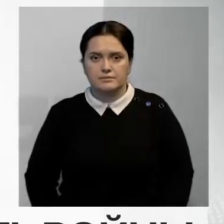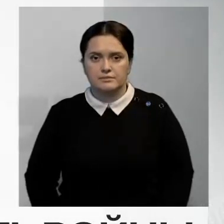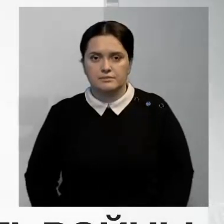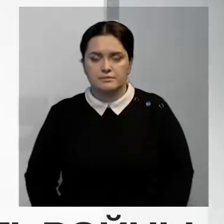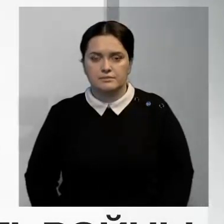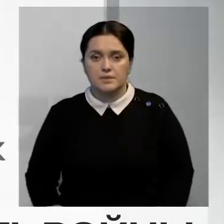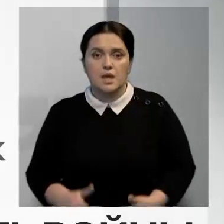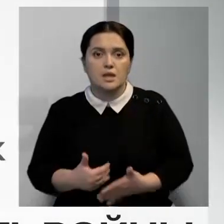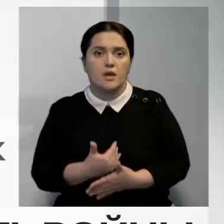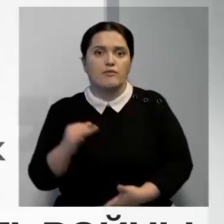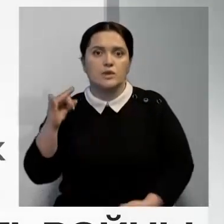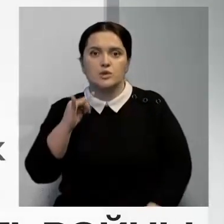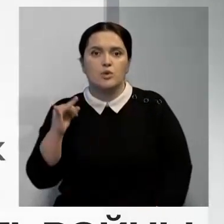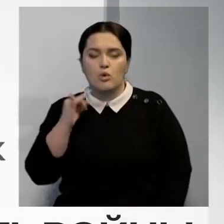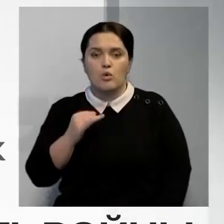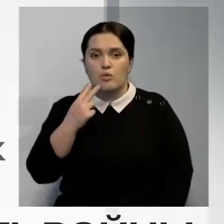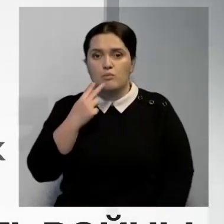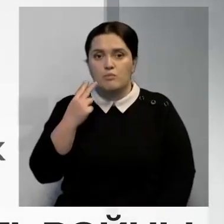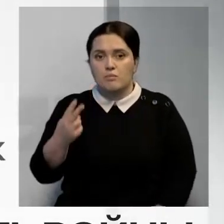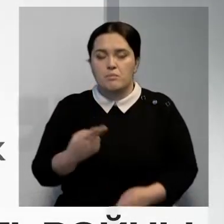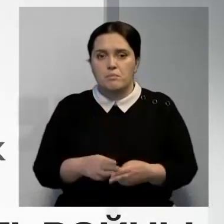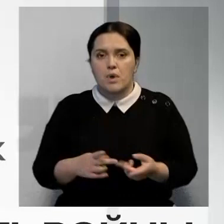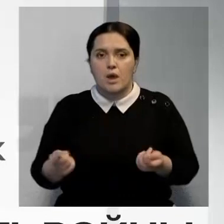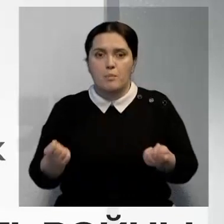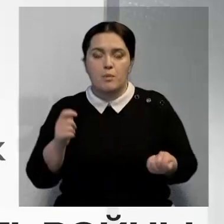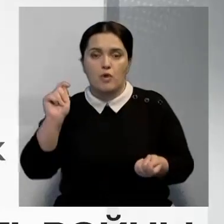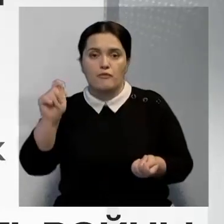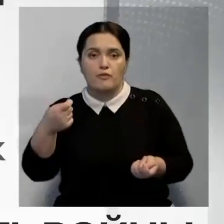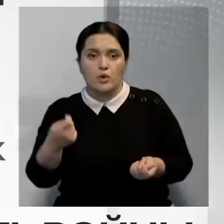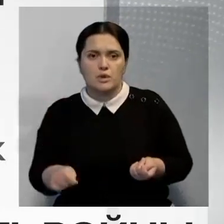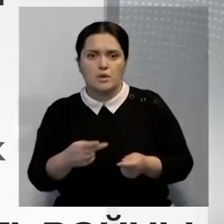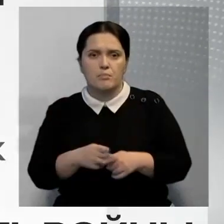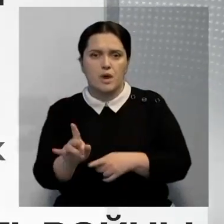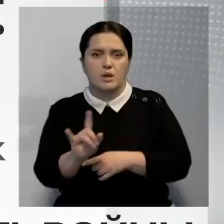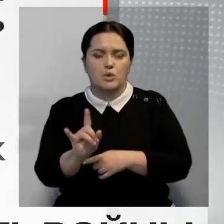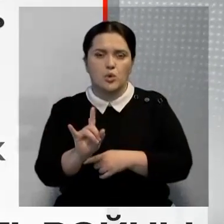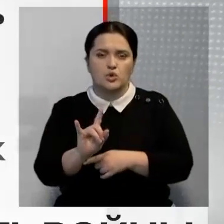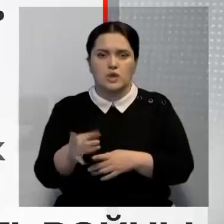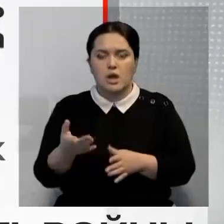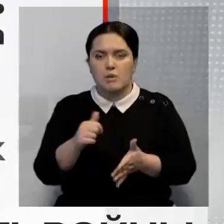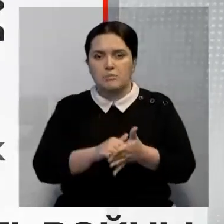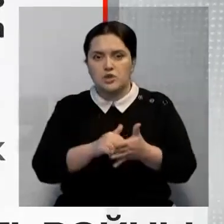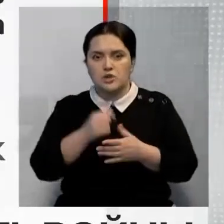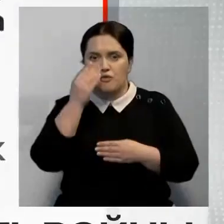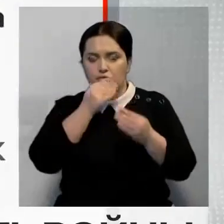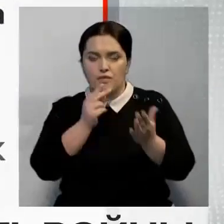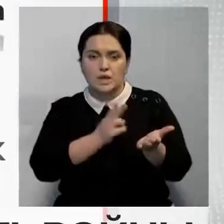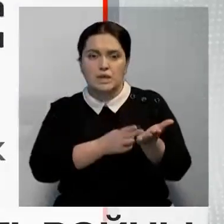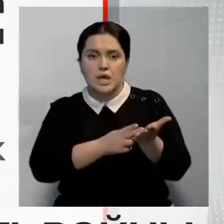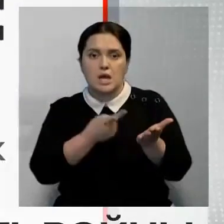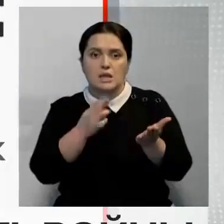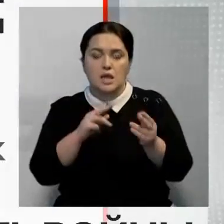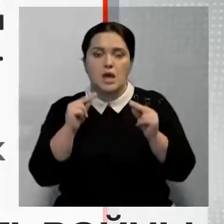Новейшая история дала нам примеры даже манипулируемых войн, в которых создавались ложные предлоги и фальсифицировались доказательства для